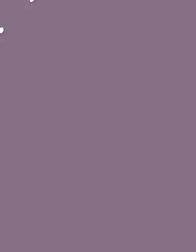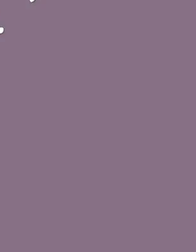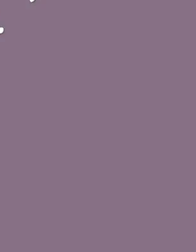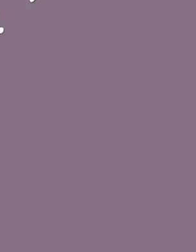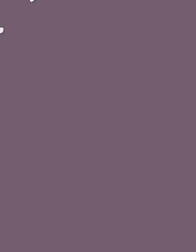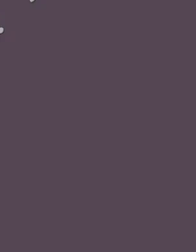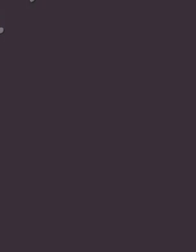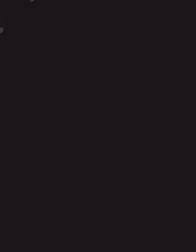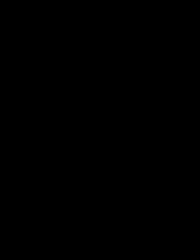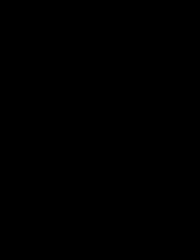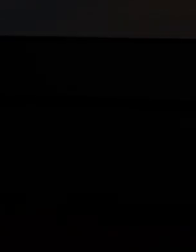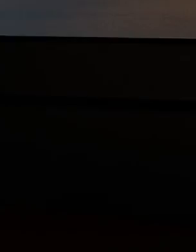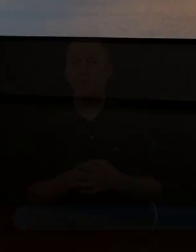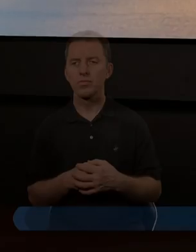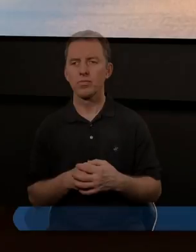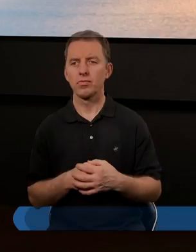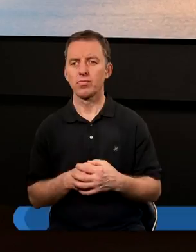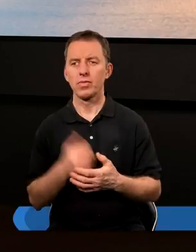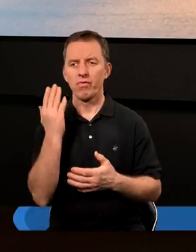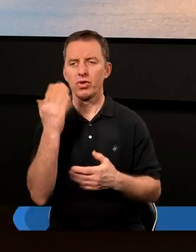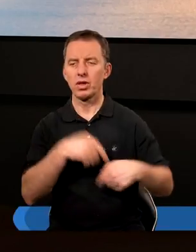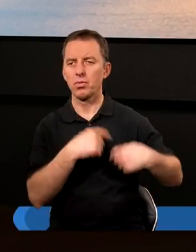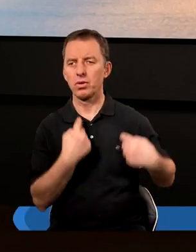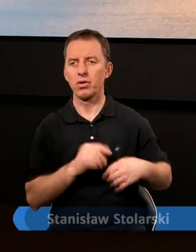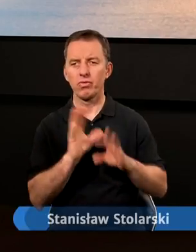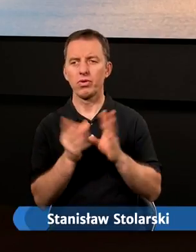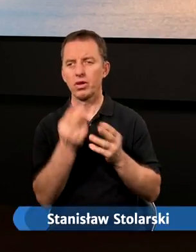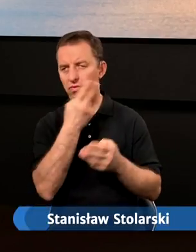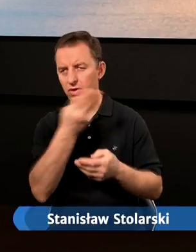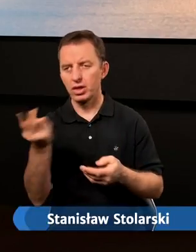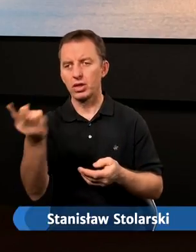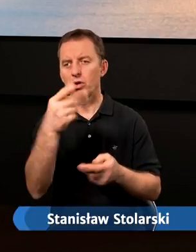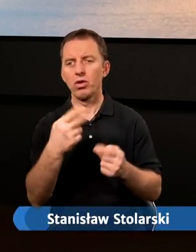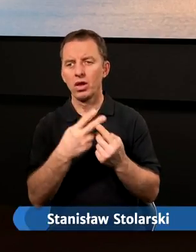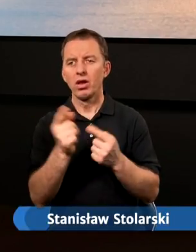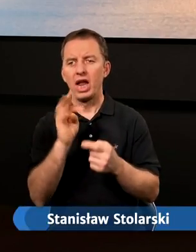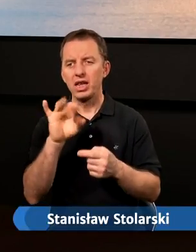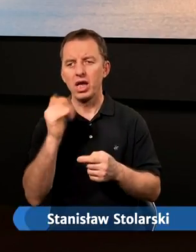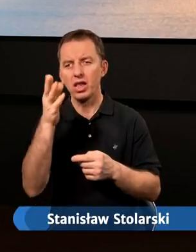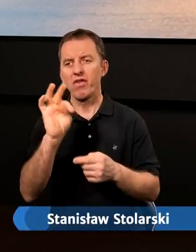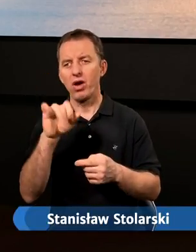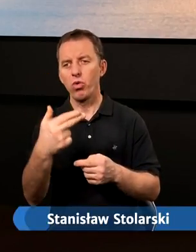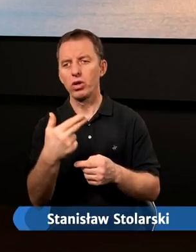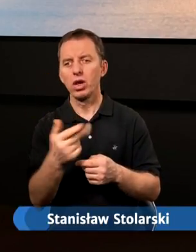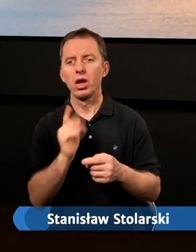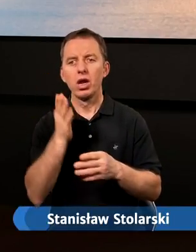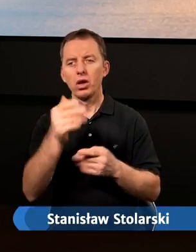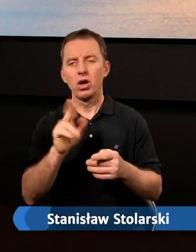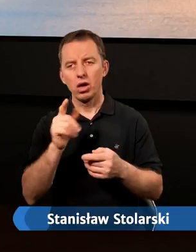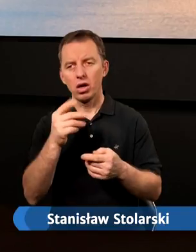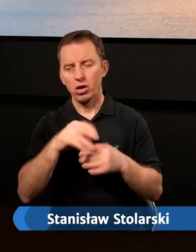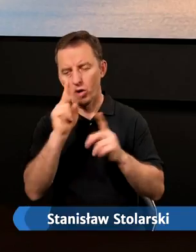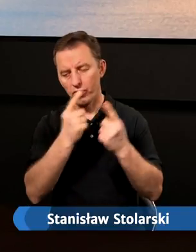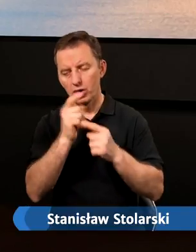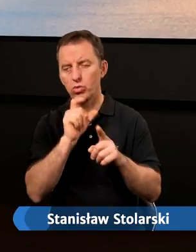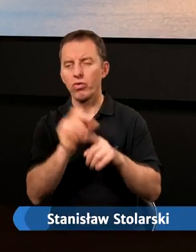Dziękujemy. Witam serdecznie wszystkich widzów telewizji Nadzieja TV na kolejnym rozważaniu Bożego Słowa w Kościele